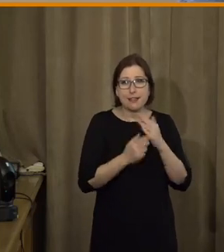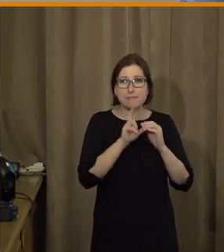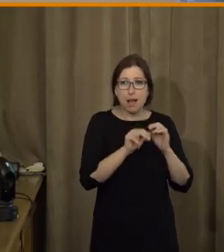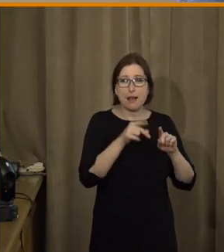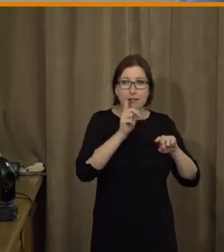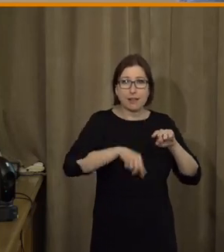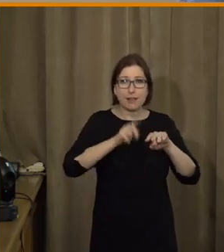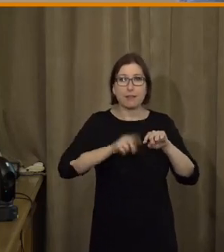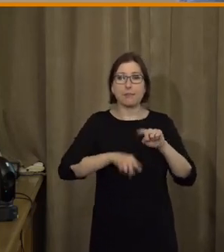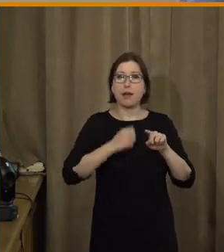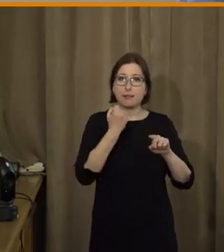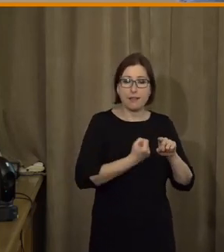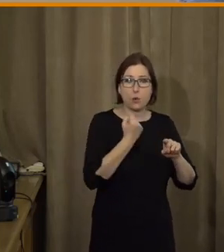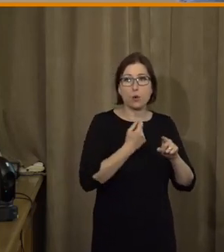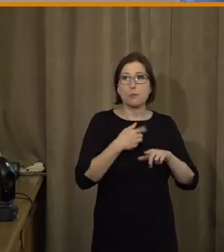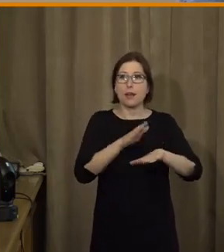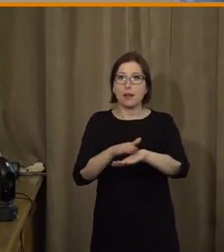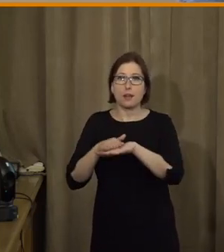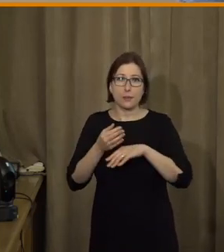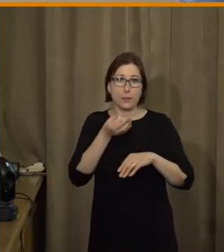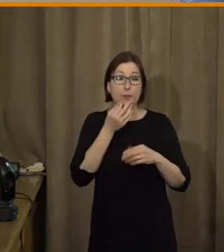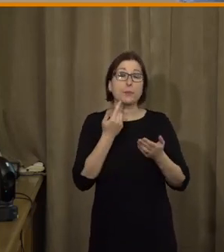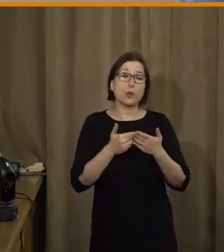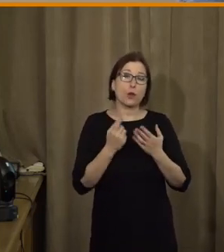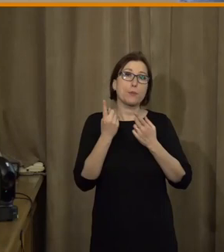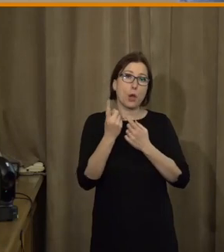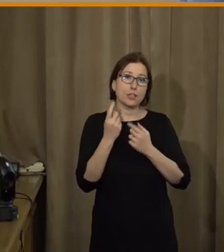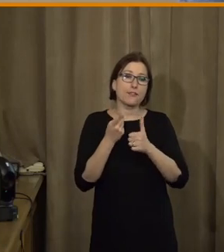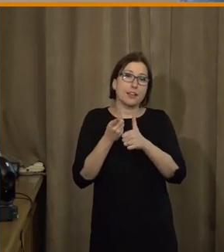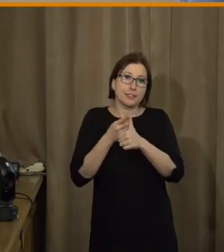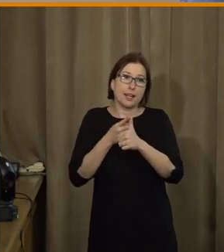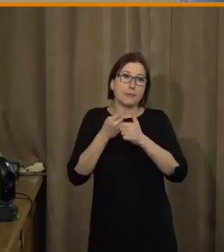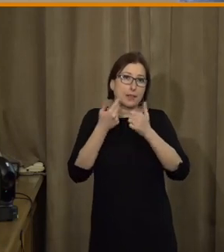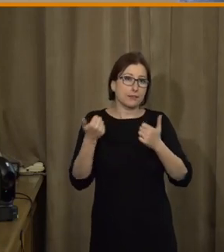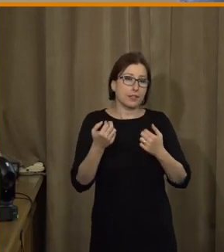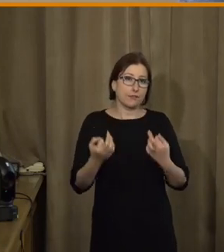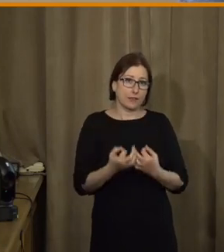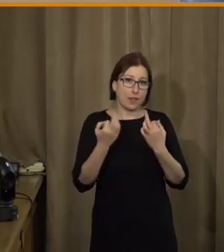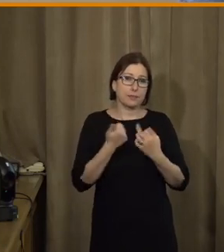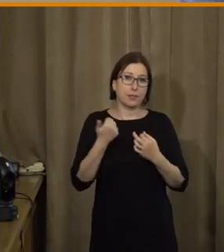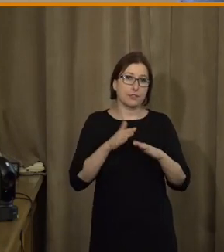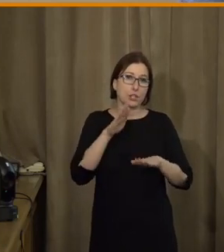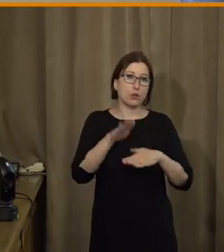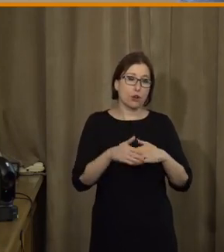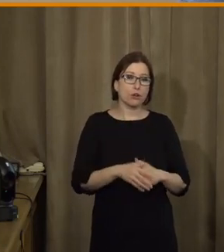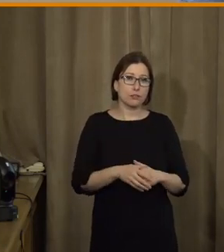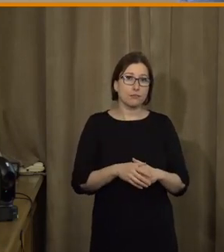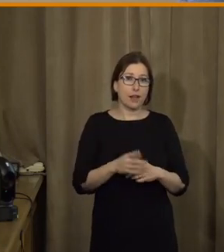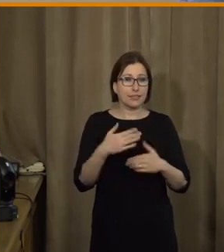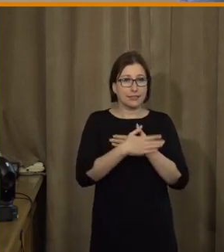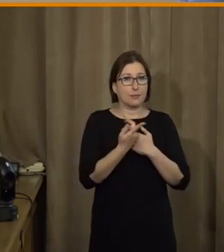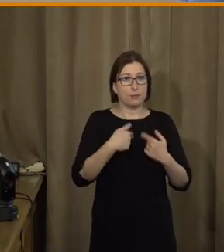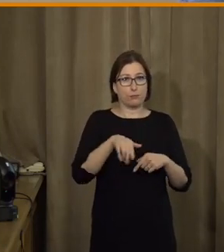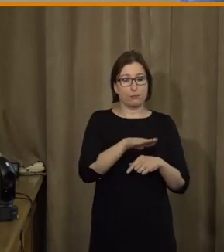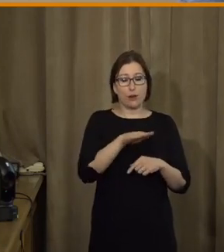takovýhle výpadky a takovýhle věci, takže možná ta motivace je nějaký první, první, první krok ale pro nás teda pro